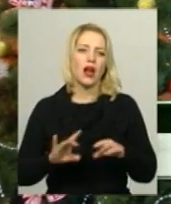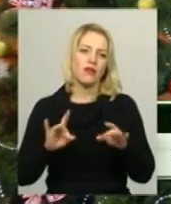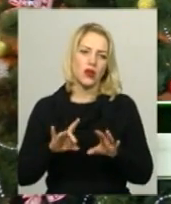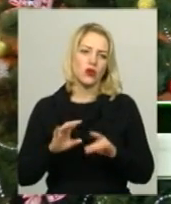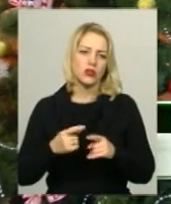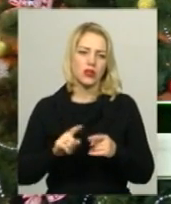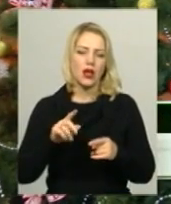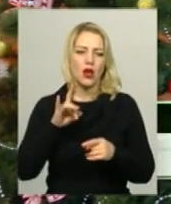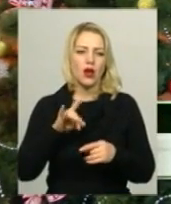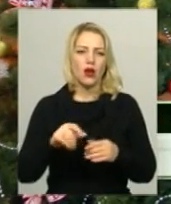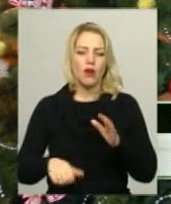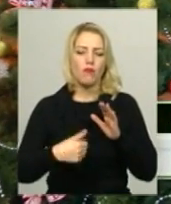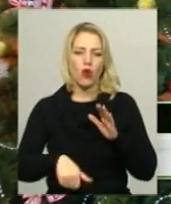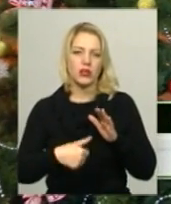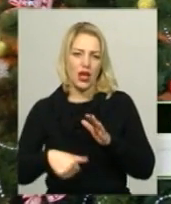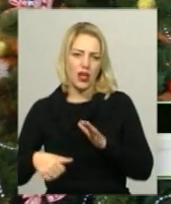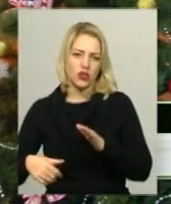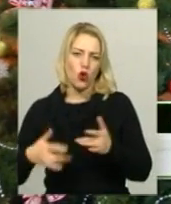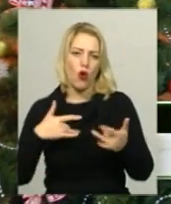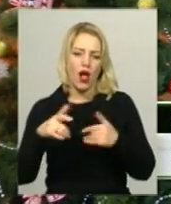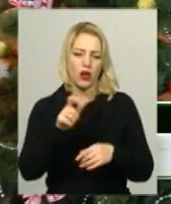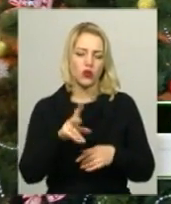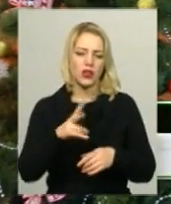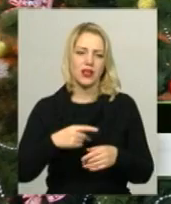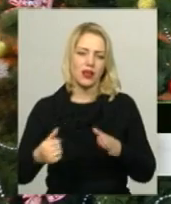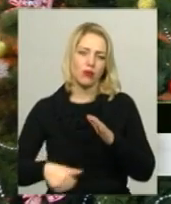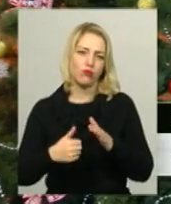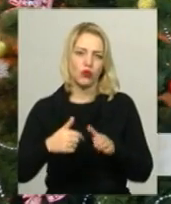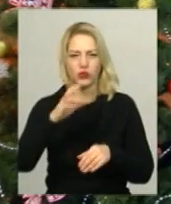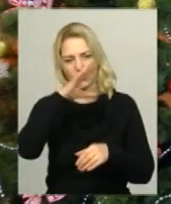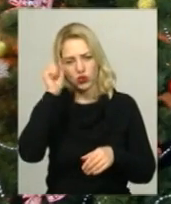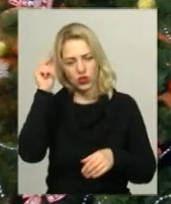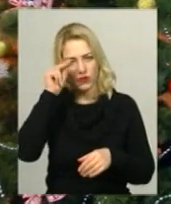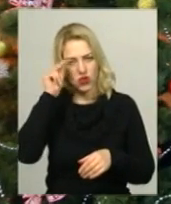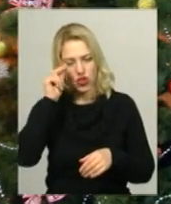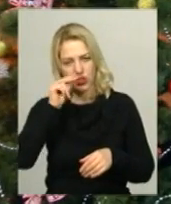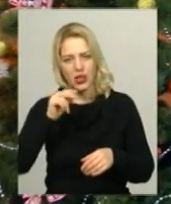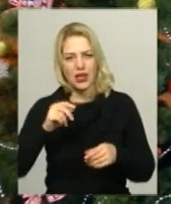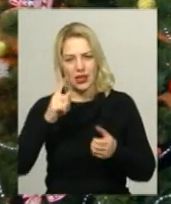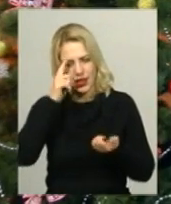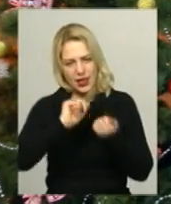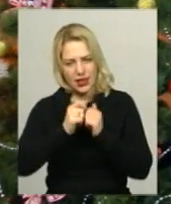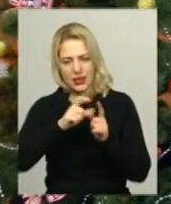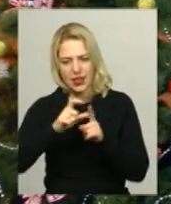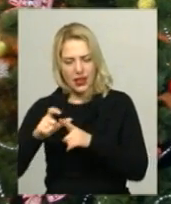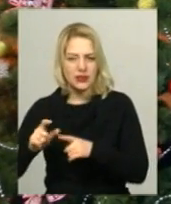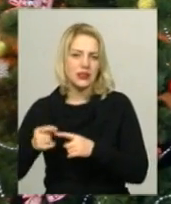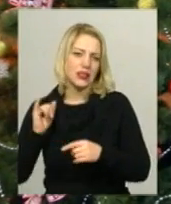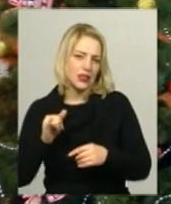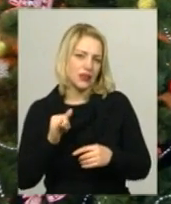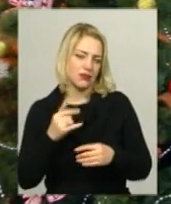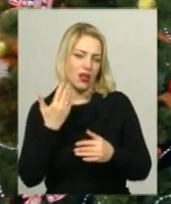бродячого актора, який бродить вночі, вчить текст, і на його шляху зустрічаються дуже цікаві самі різні